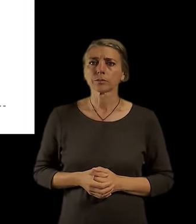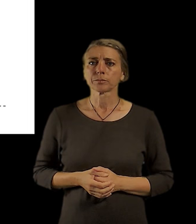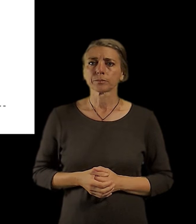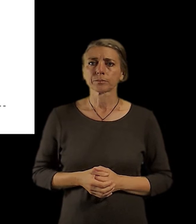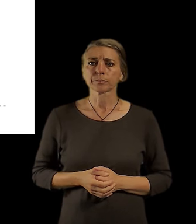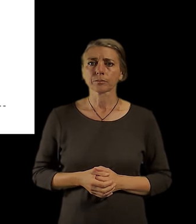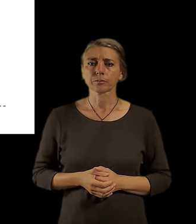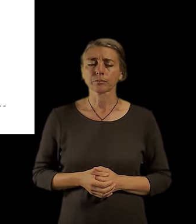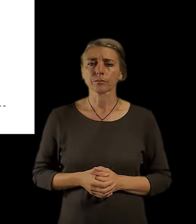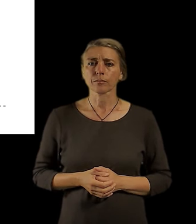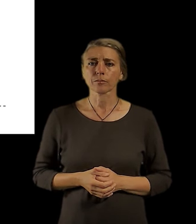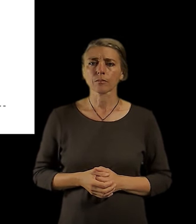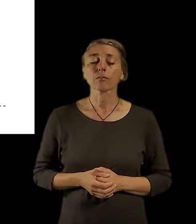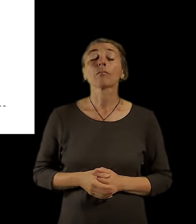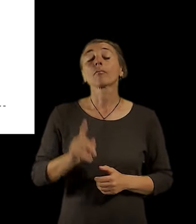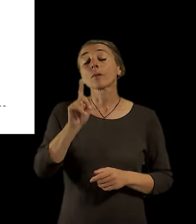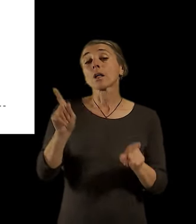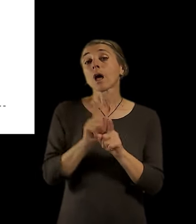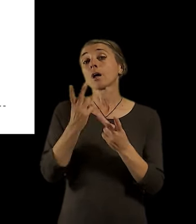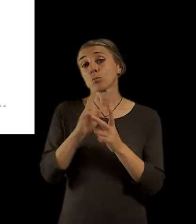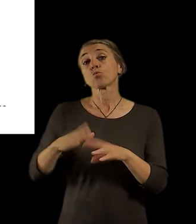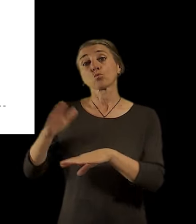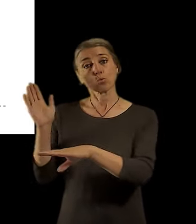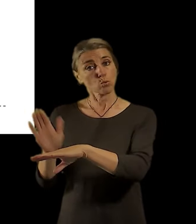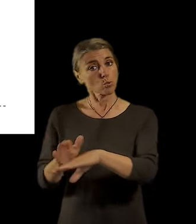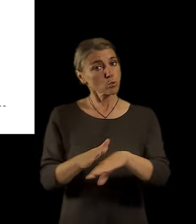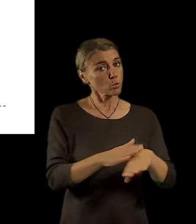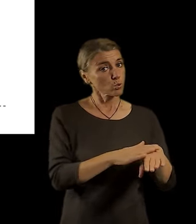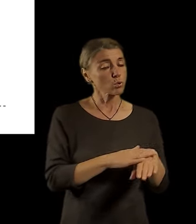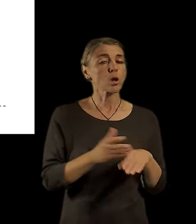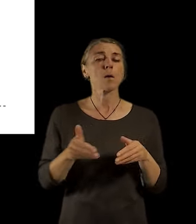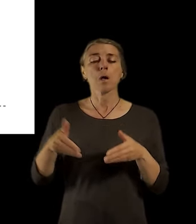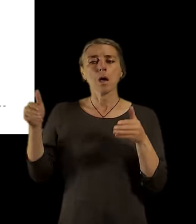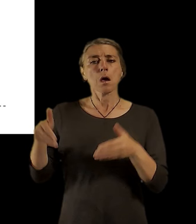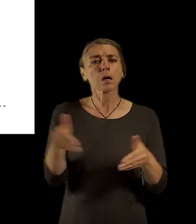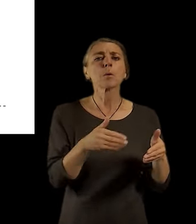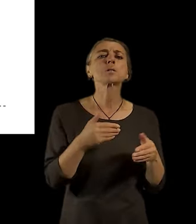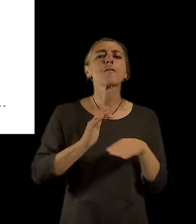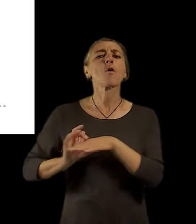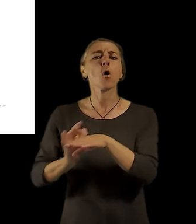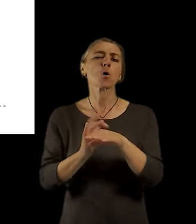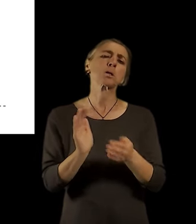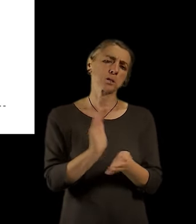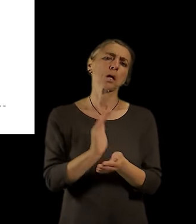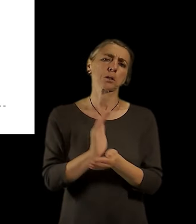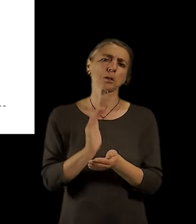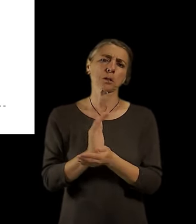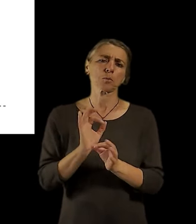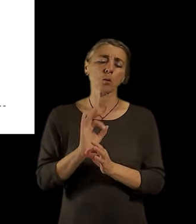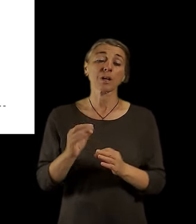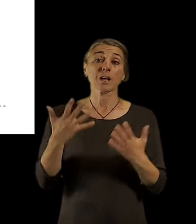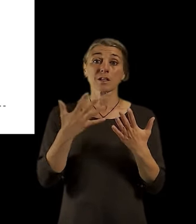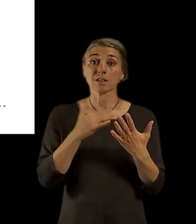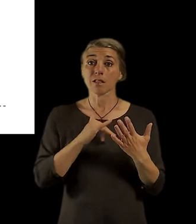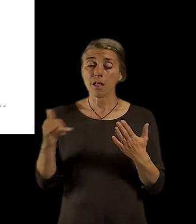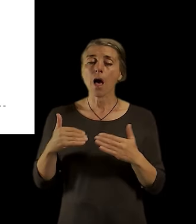Záúčasně sebevědomě můžeme prohlásit, že teďka pro ně kapacitu na hřbitovéch máme, s tím, že hřbitové fungují tak, že co deset let se do